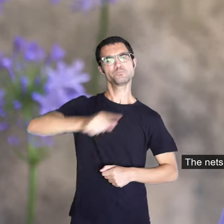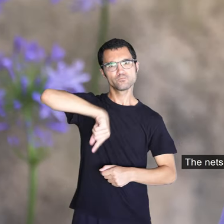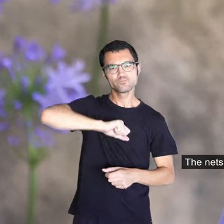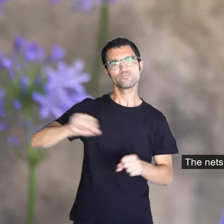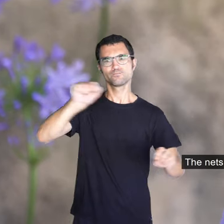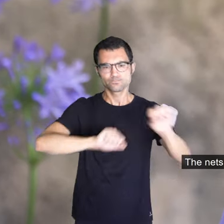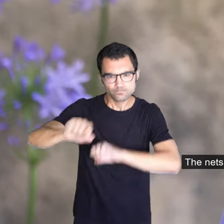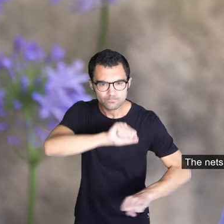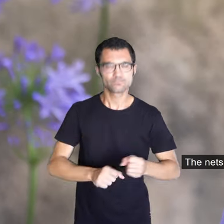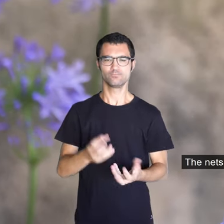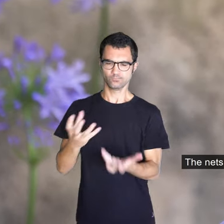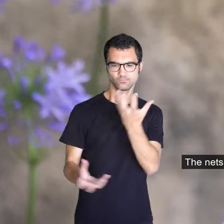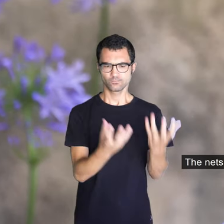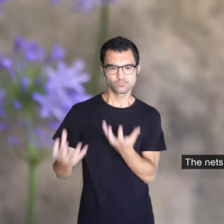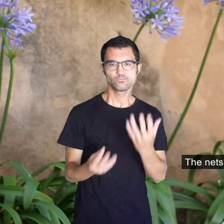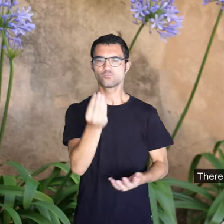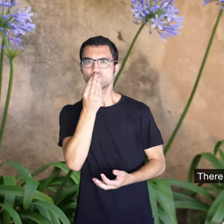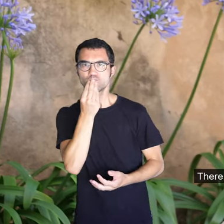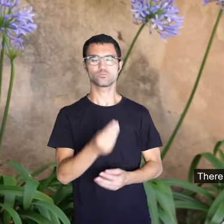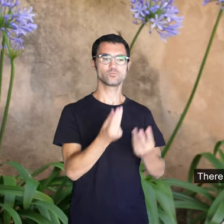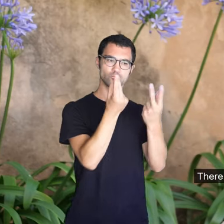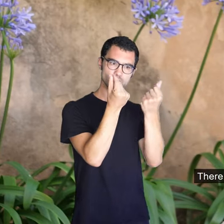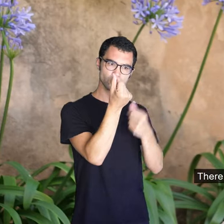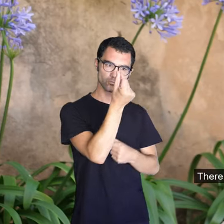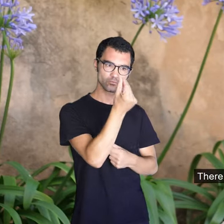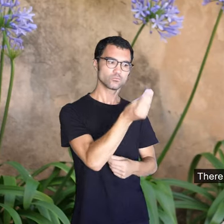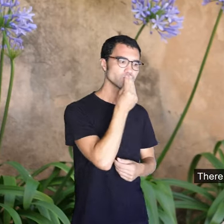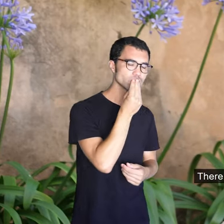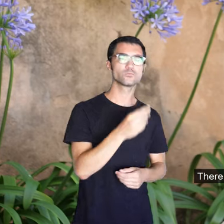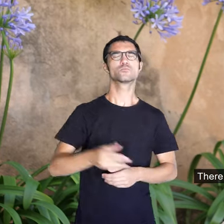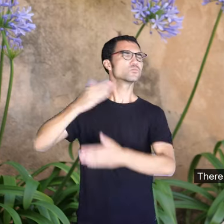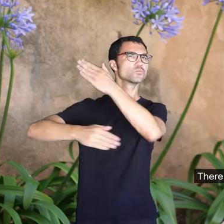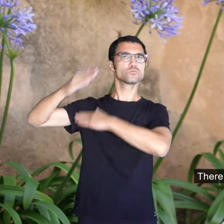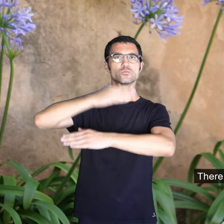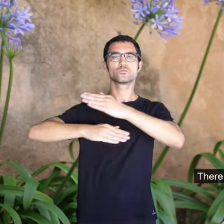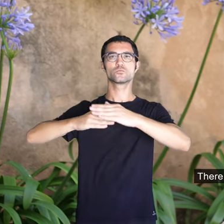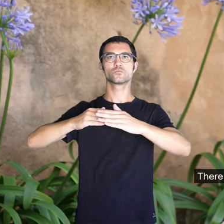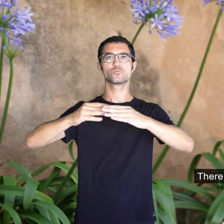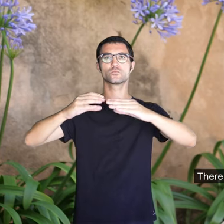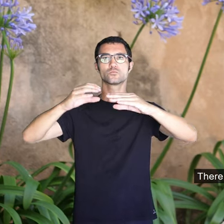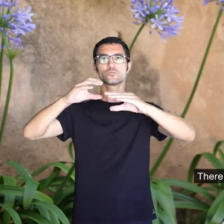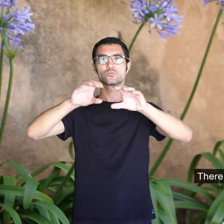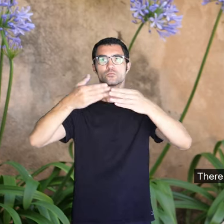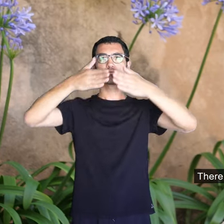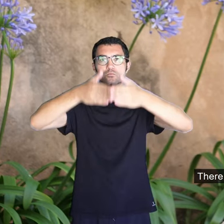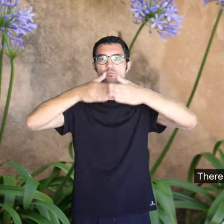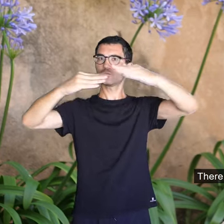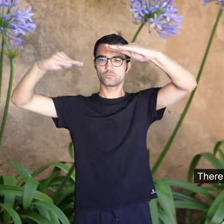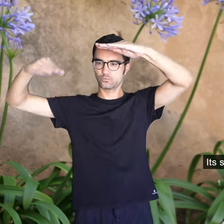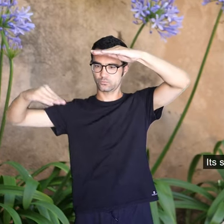menjar, anàvem a comprar, tot el que fos. Hi havia submarinos, hi havia el Miranda, que quasi sempre estava aquí,